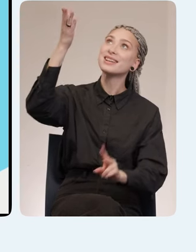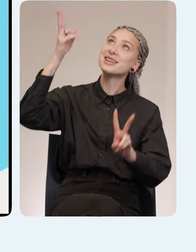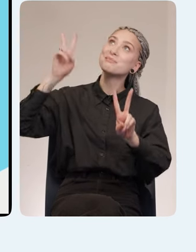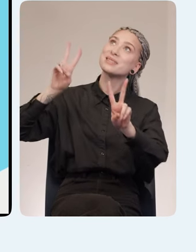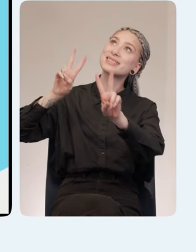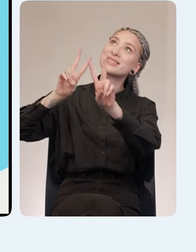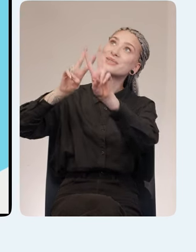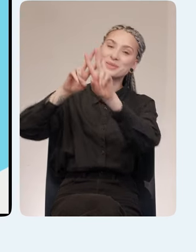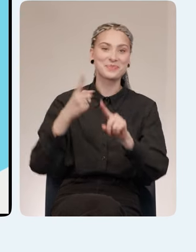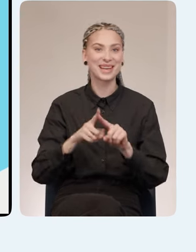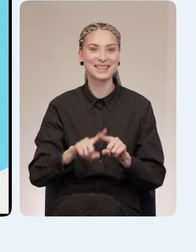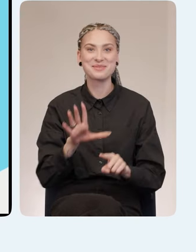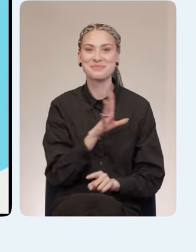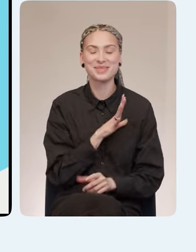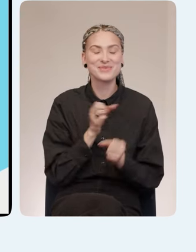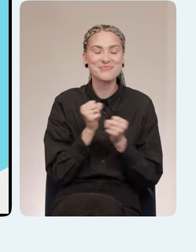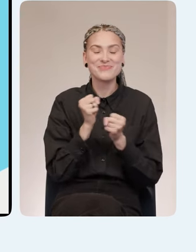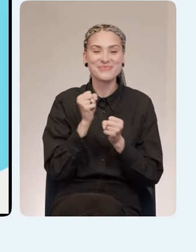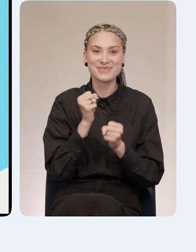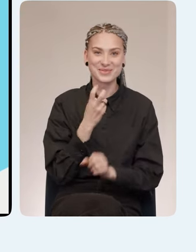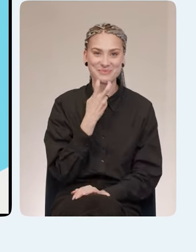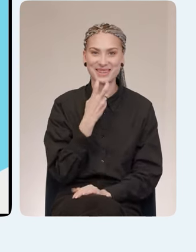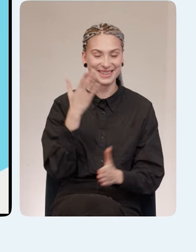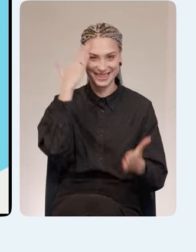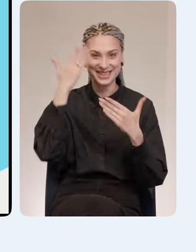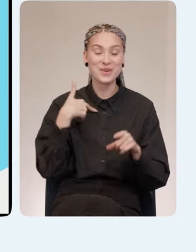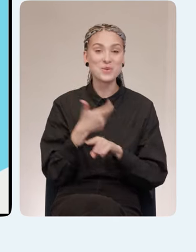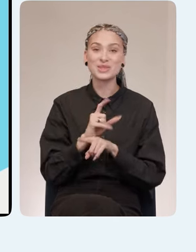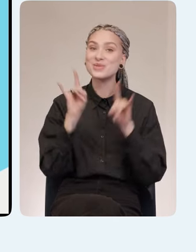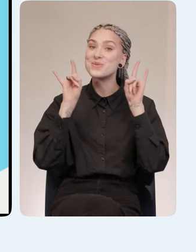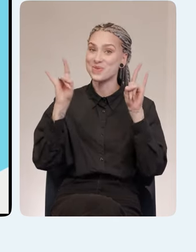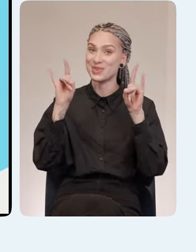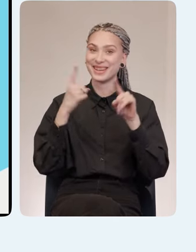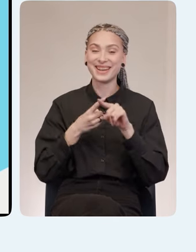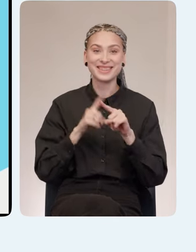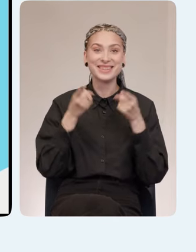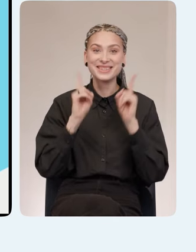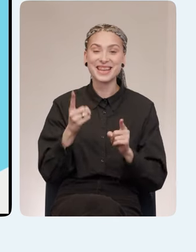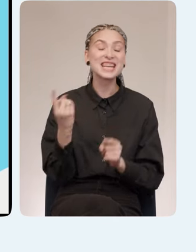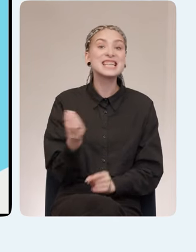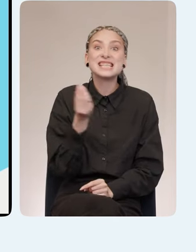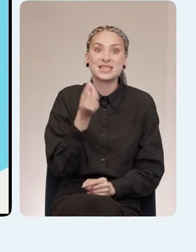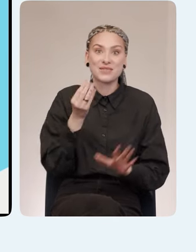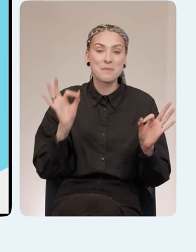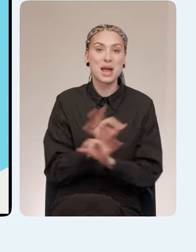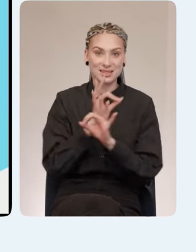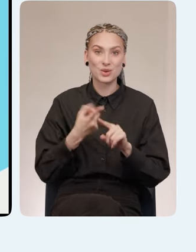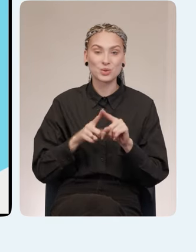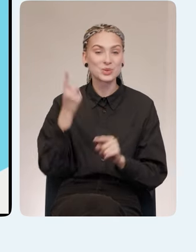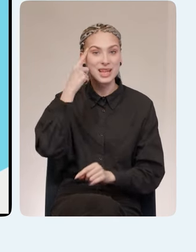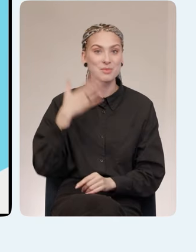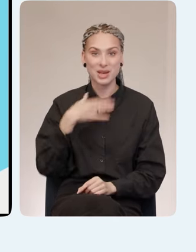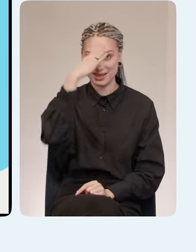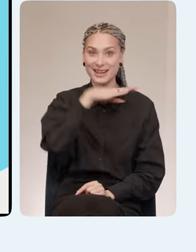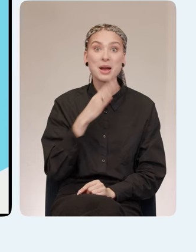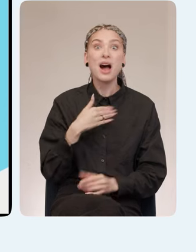Это было просто уморительно, очень круто. Я, конечно же, это единственные артисты, наверное, на всем фестивале, которых знали мои родители, поэтому я такая,